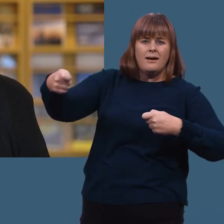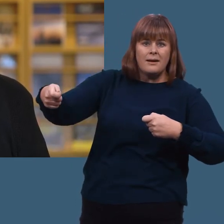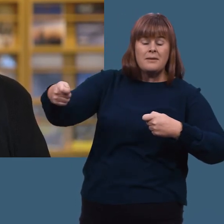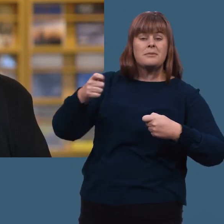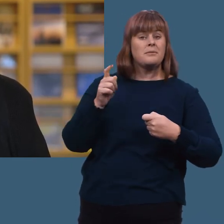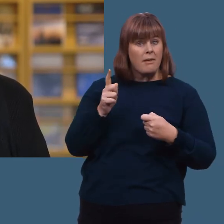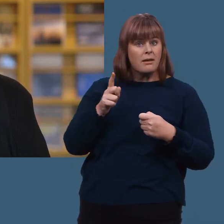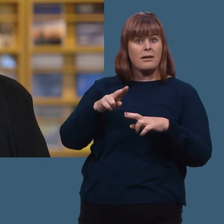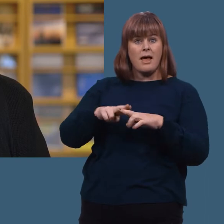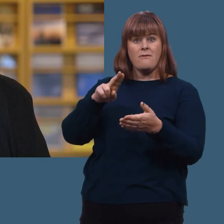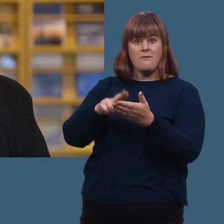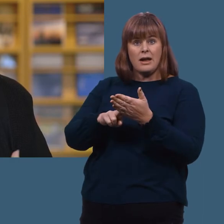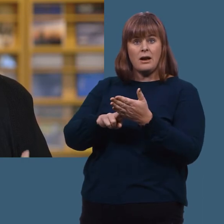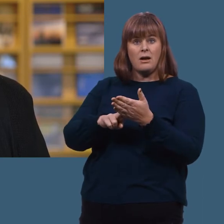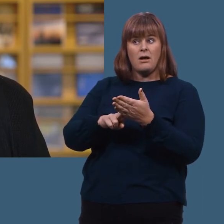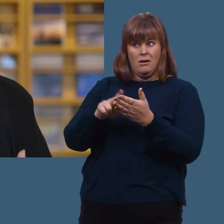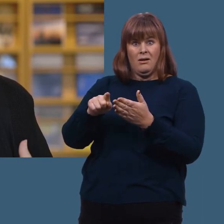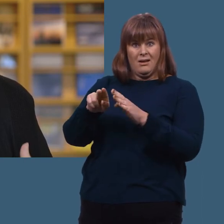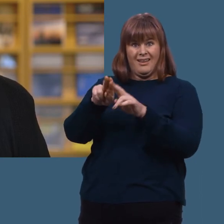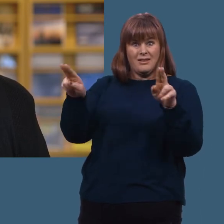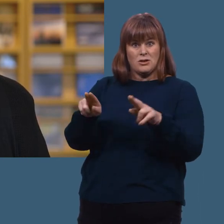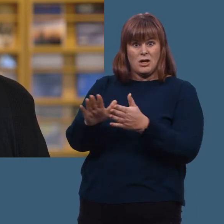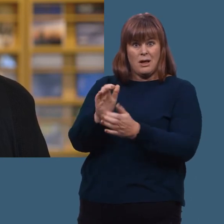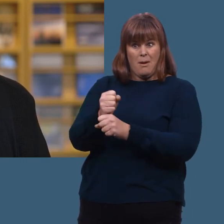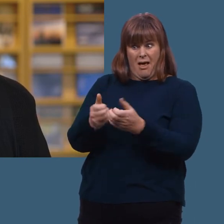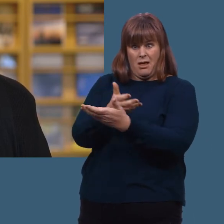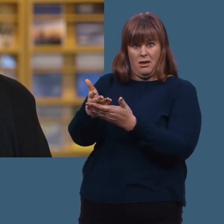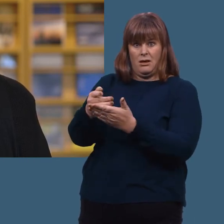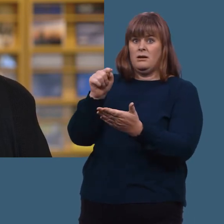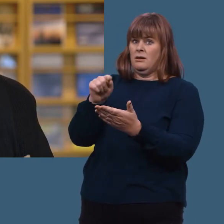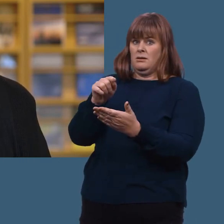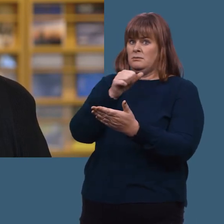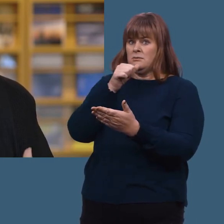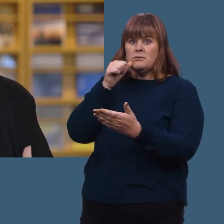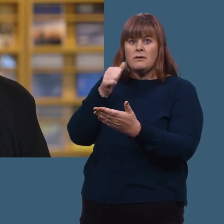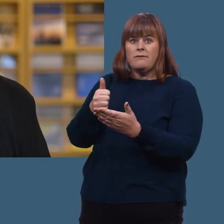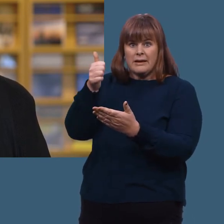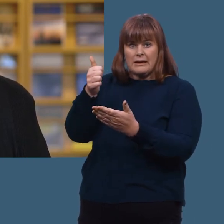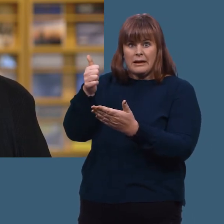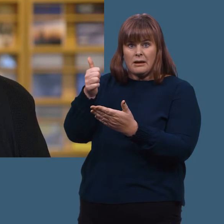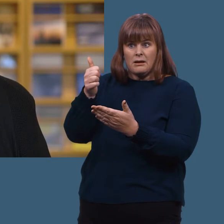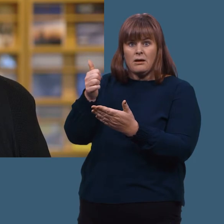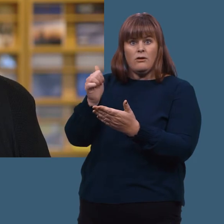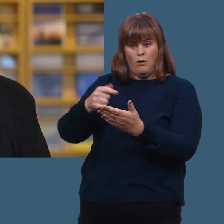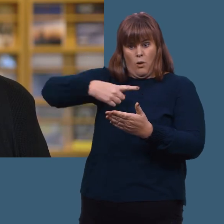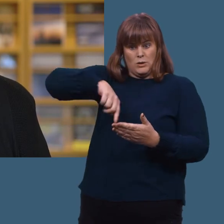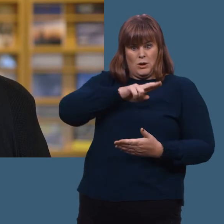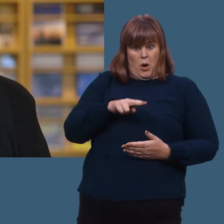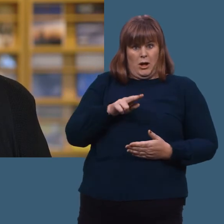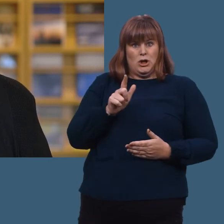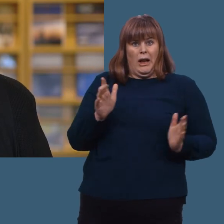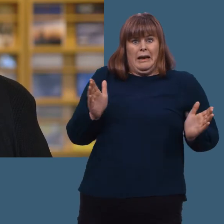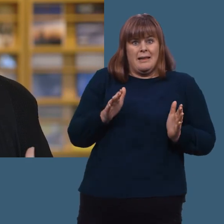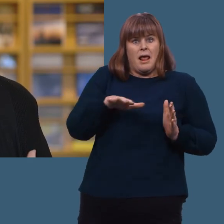tid. Men FN og det internasjonale samarbeidet er veldig viktig for et lite land som Norge.